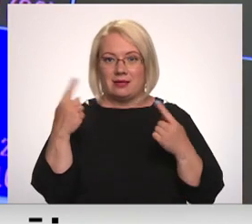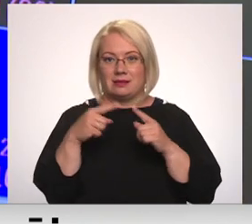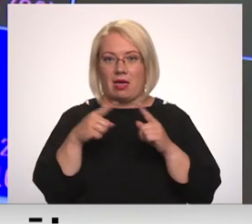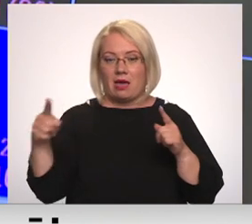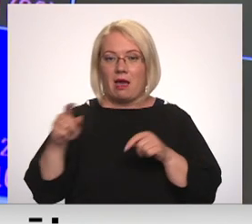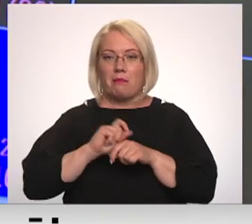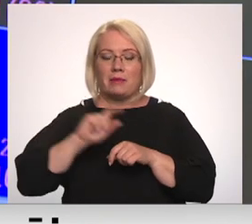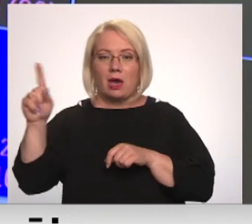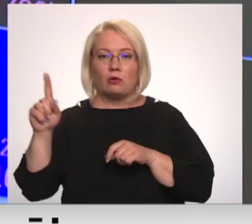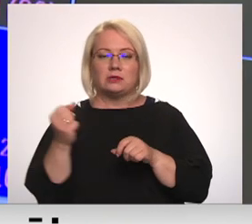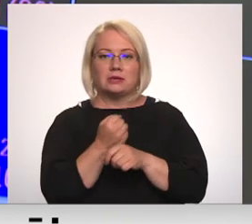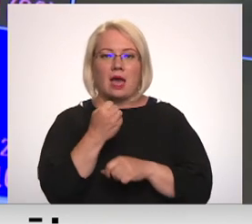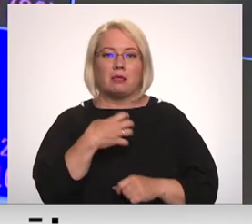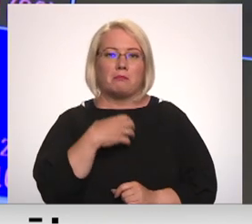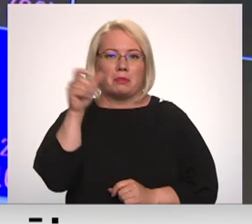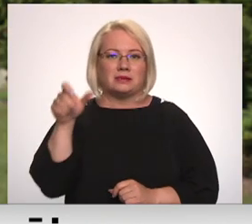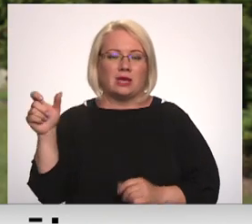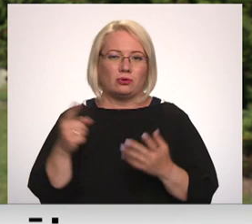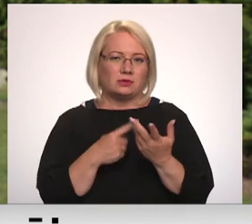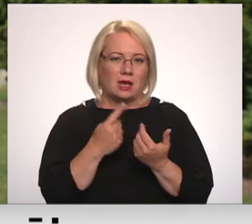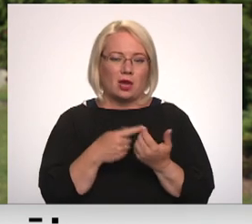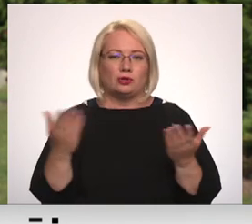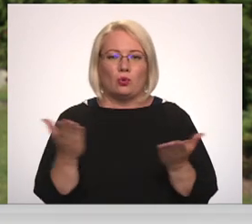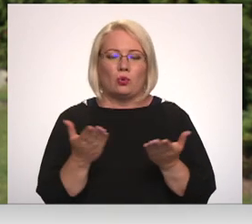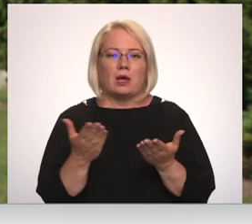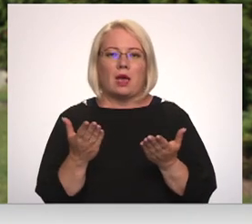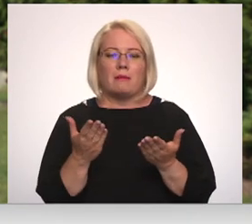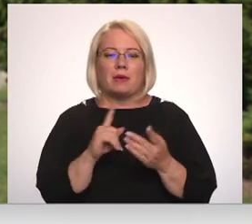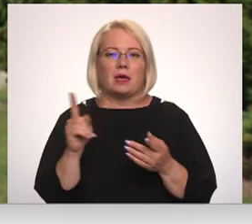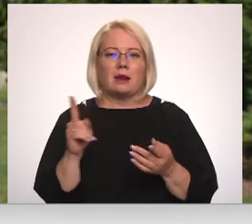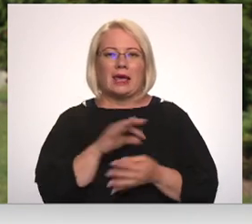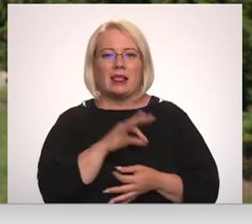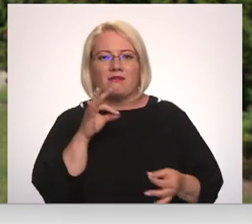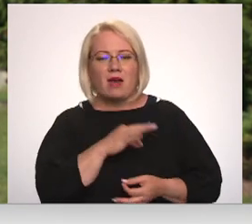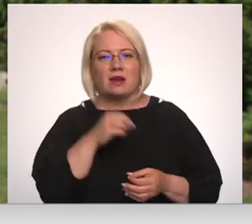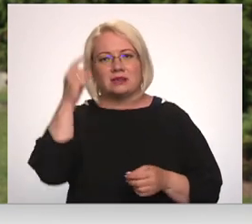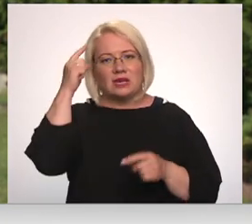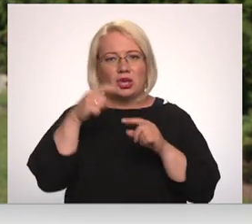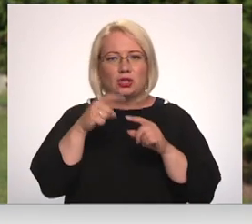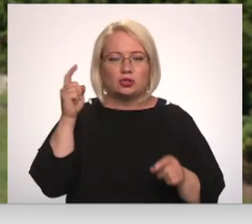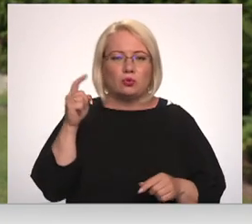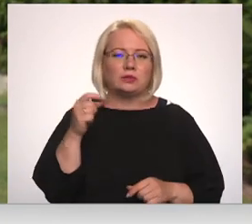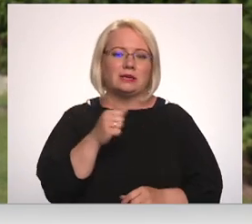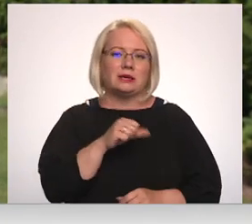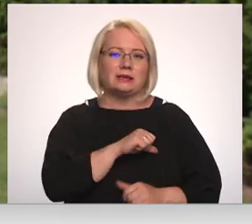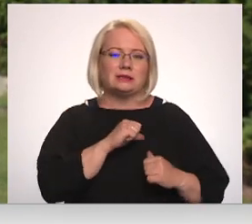pacientu skaits, kuriem ir miokardi infarkts, insults, sirds, ritma traucējumi,